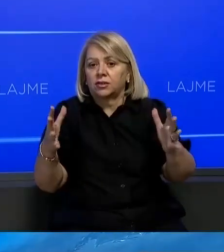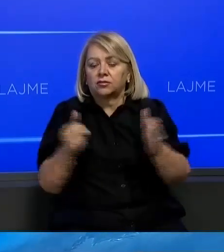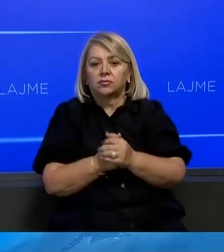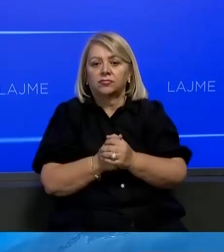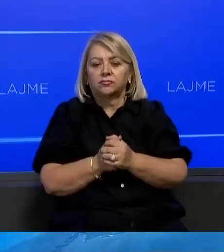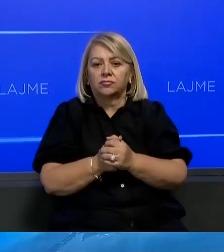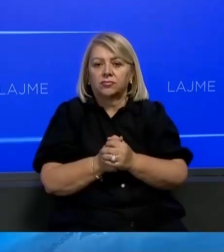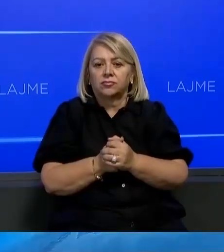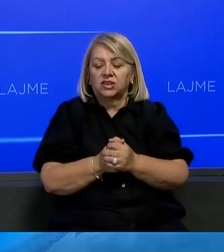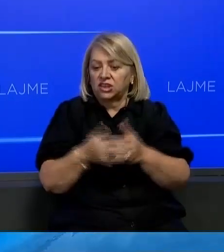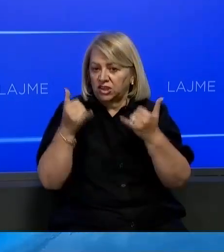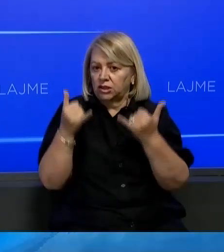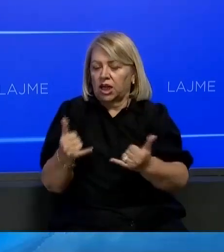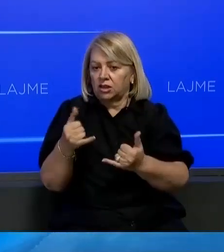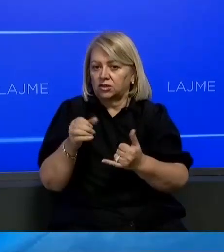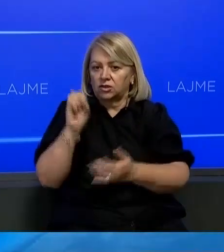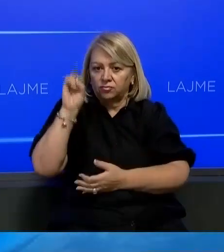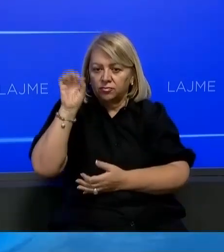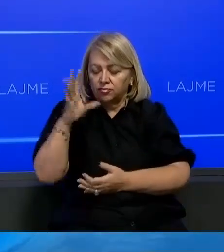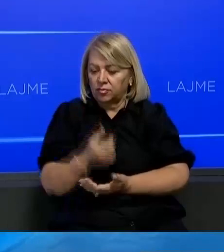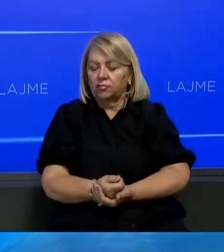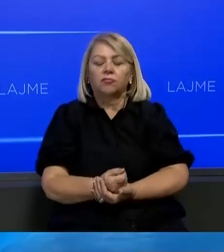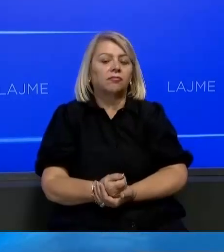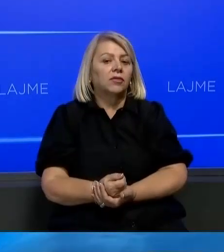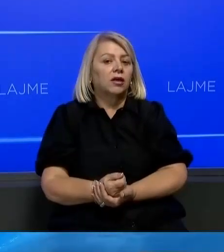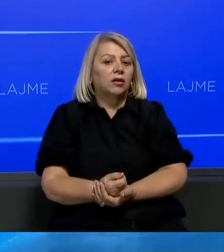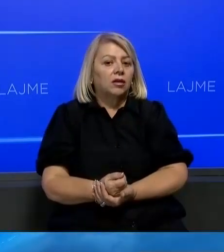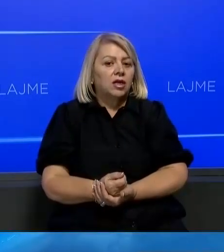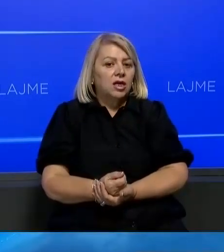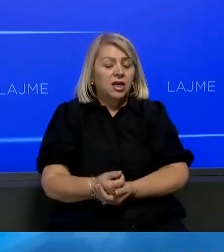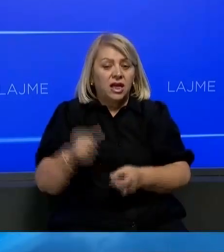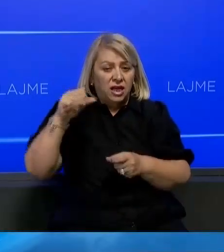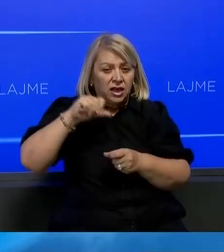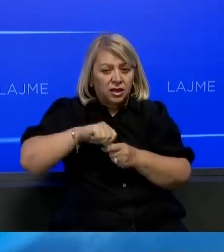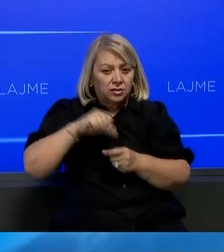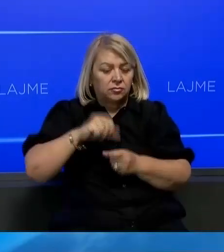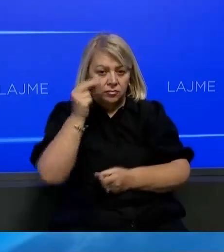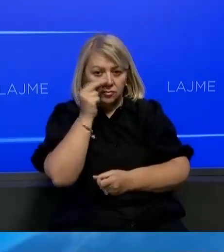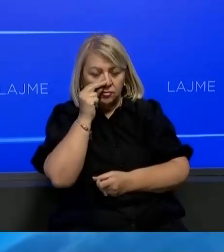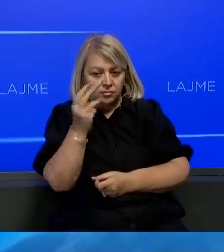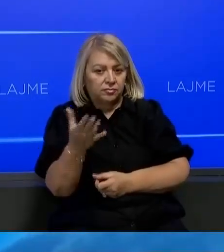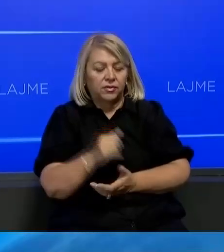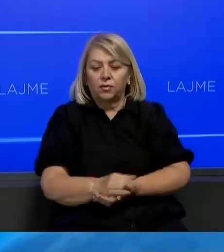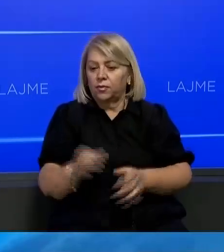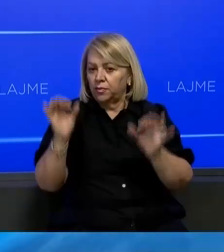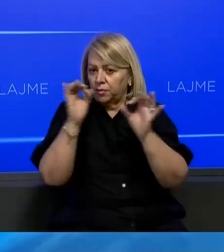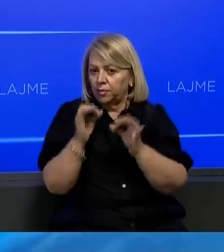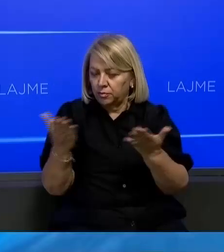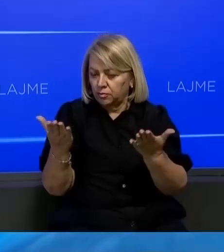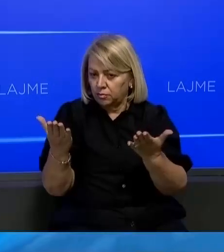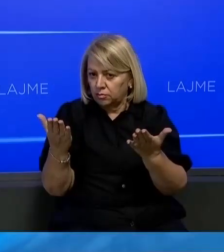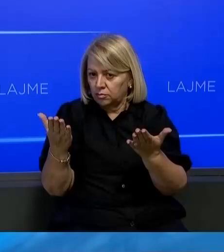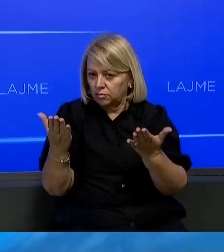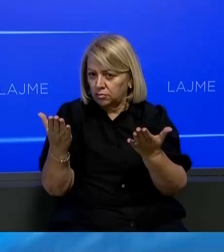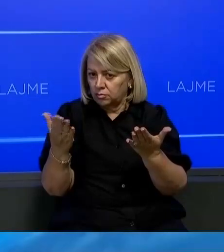interkoneksionin e egzistuas. Sa i përket gaz sielësit, ajë nuk do të kishte fare të bënte me këtë